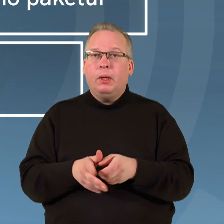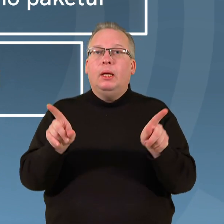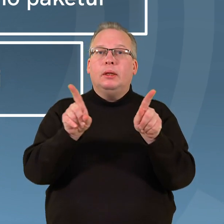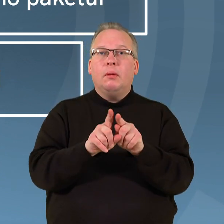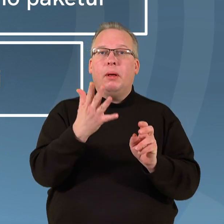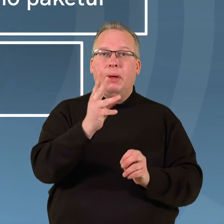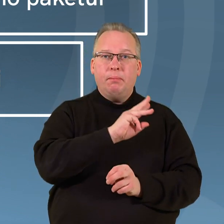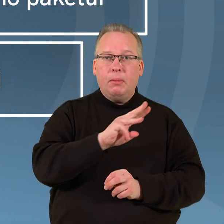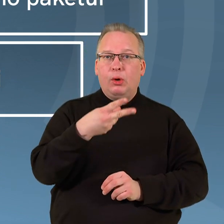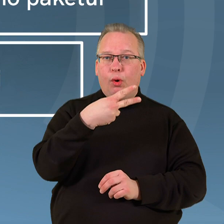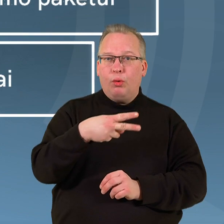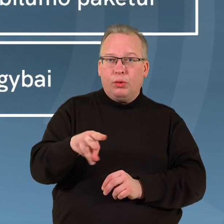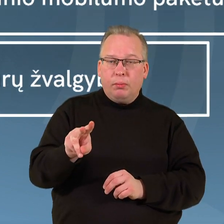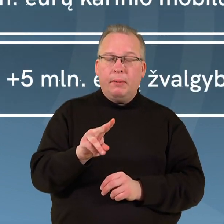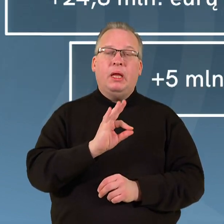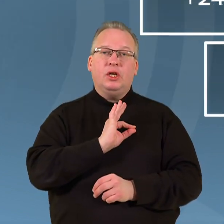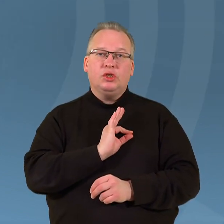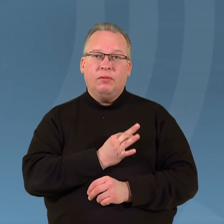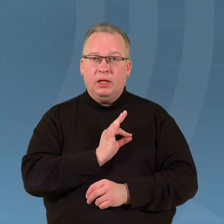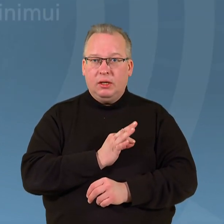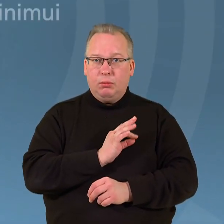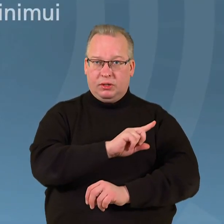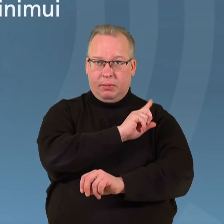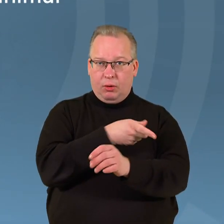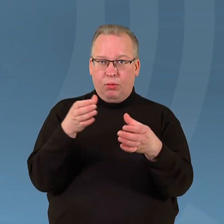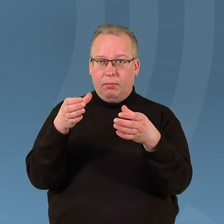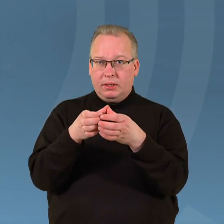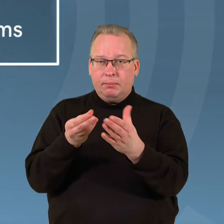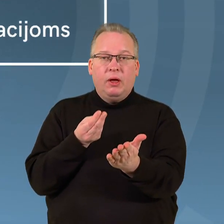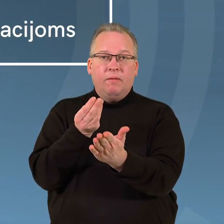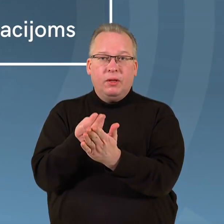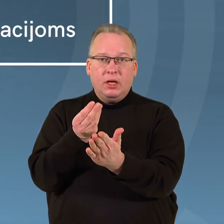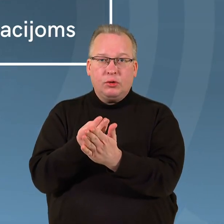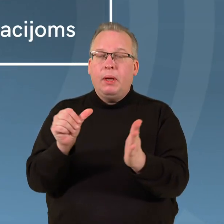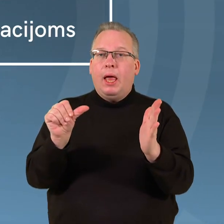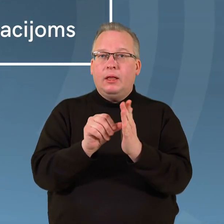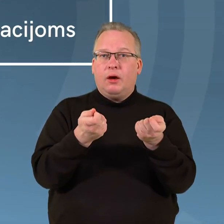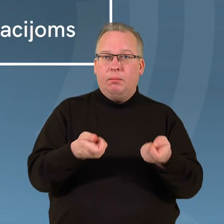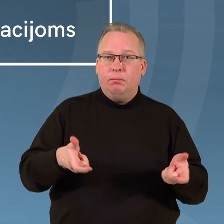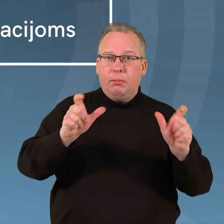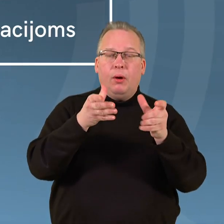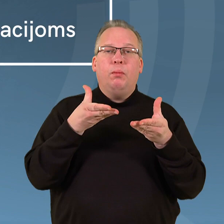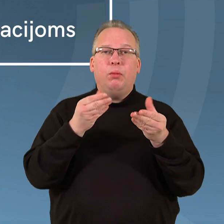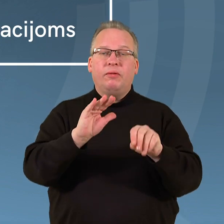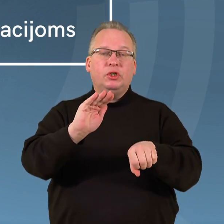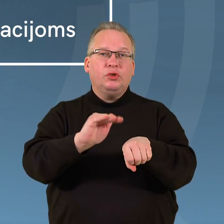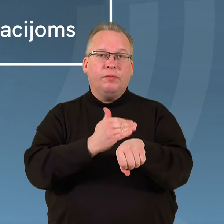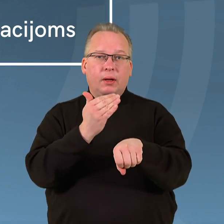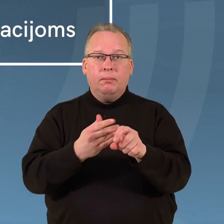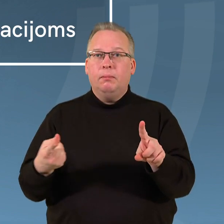5 milijonai eurų žvalgybos pajėgumams palaikyti. Siekiant energijos kainų augimo poveikio sušvelninimo,